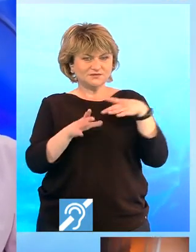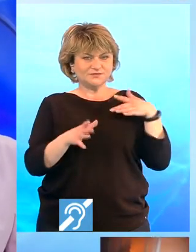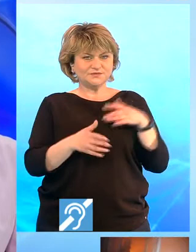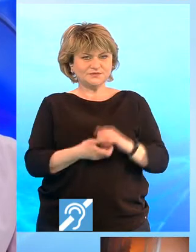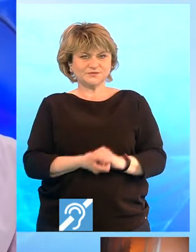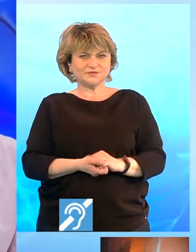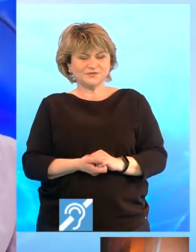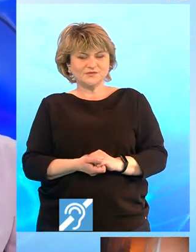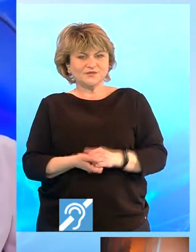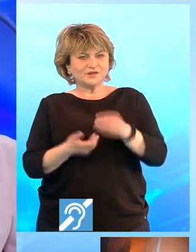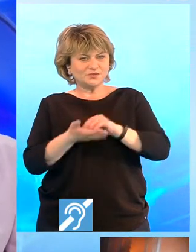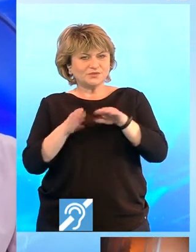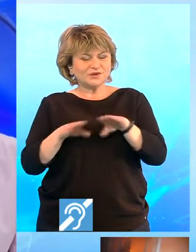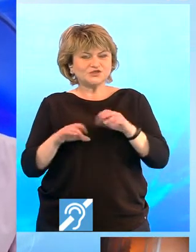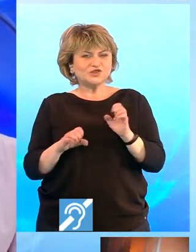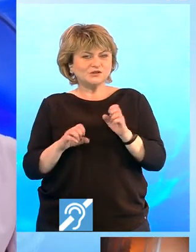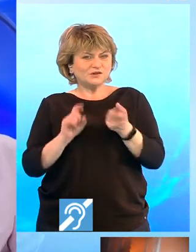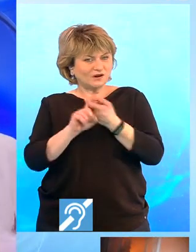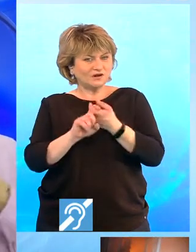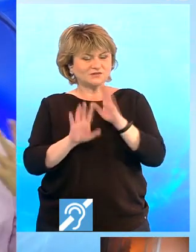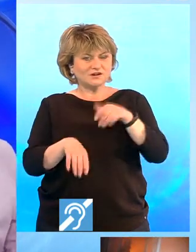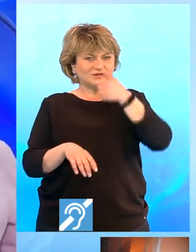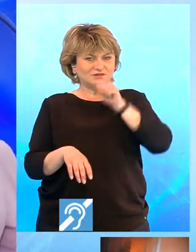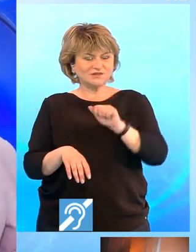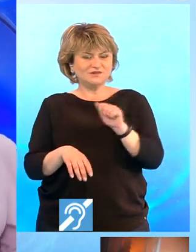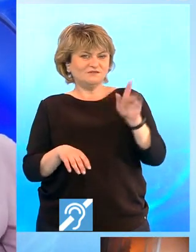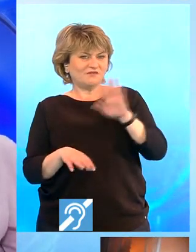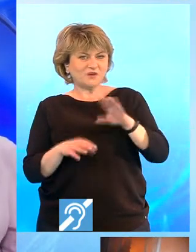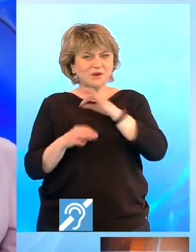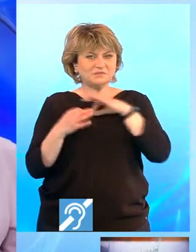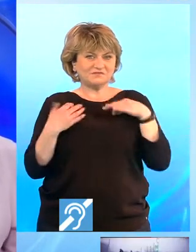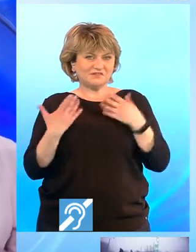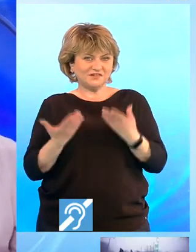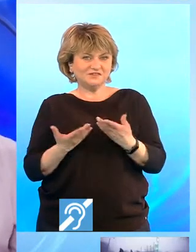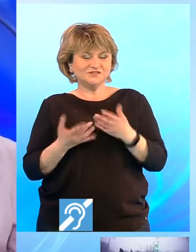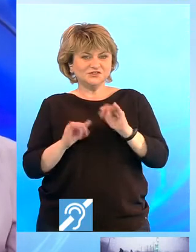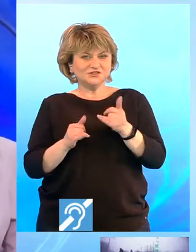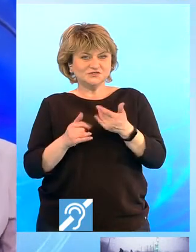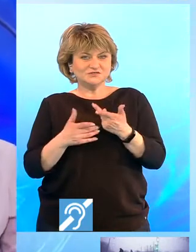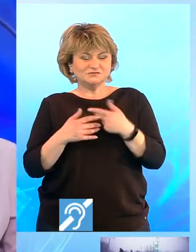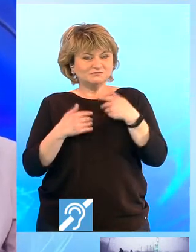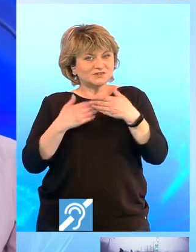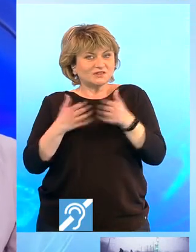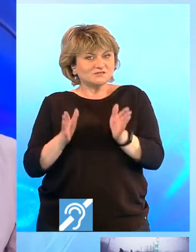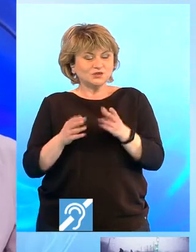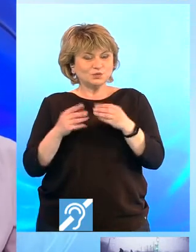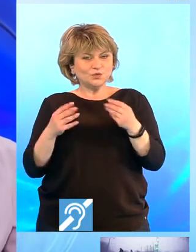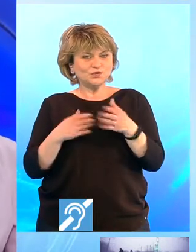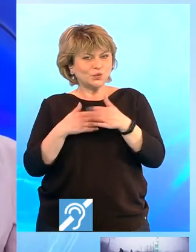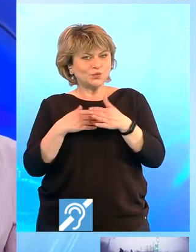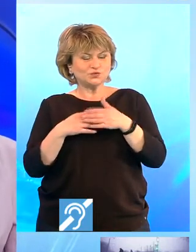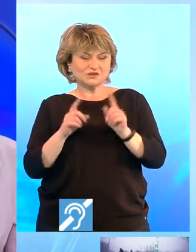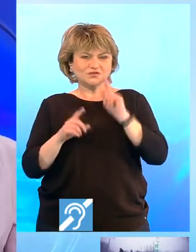Săgetătorii se bazează pe relații, au o zi de farmec personal, poate că și deschid multe uși dacă știu să se poartă și să